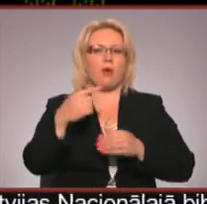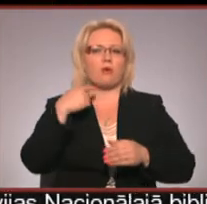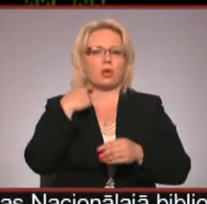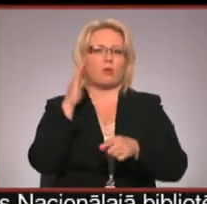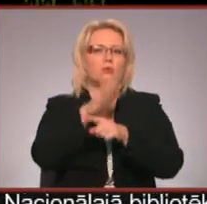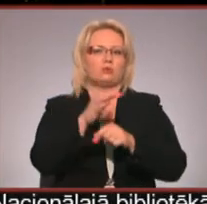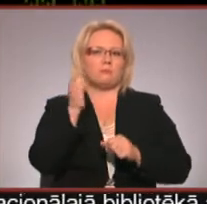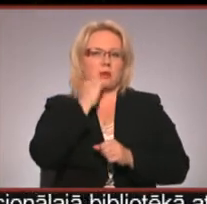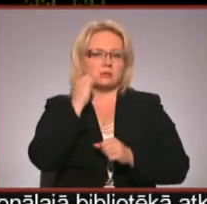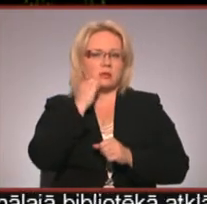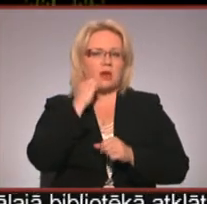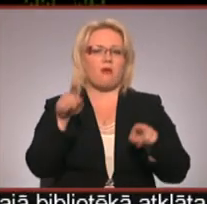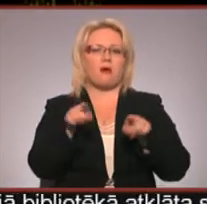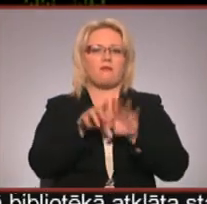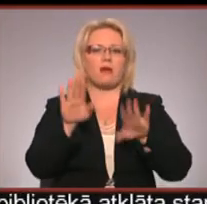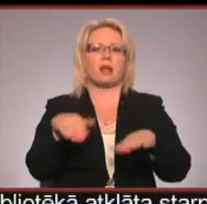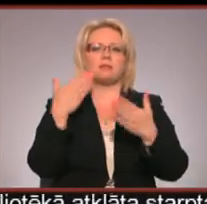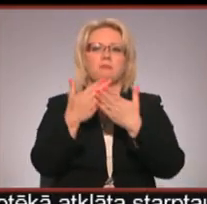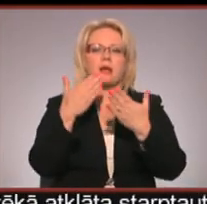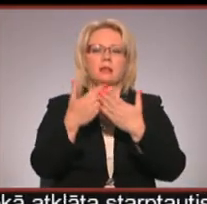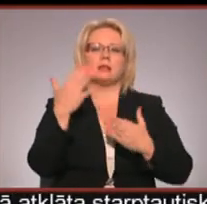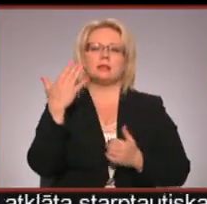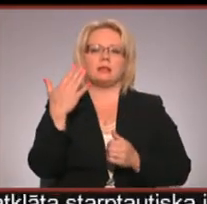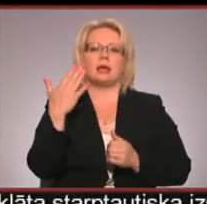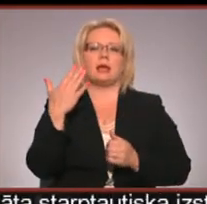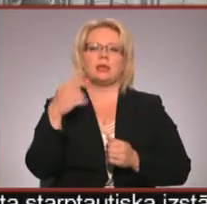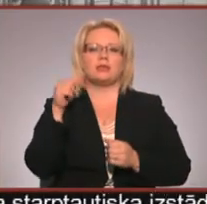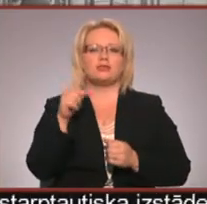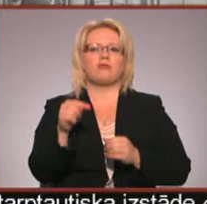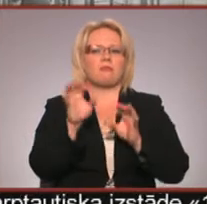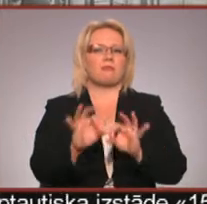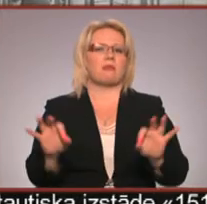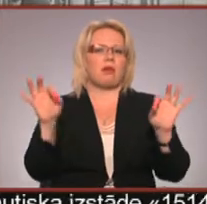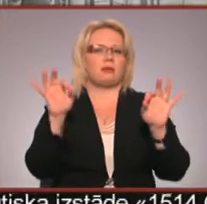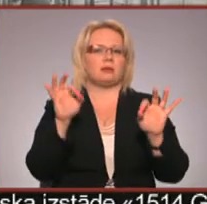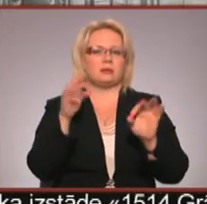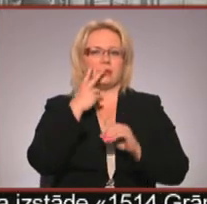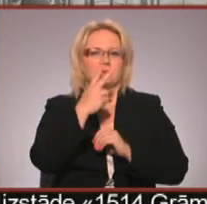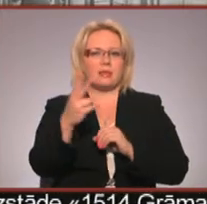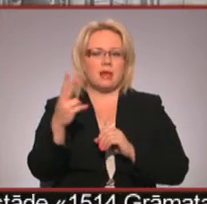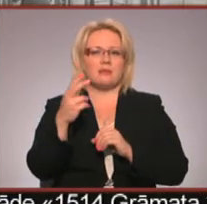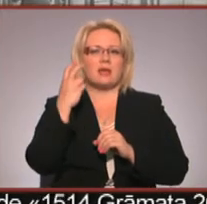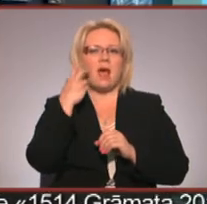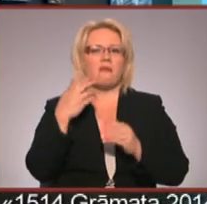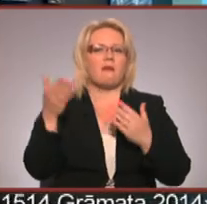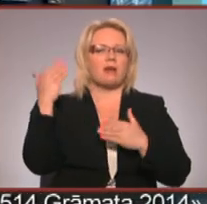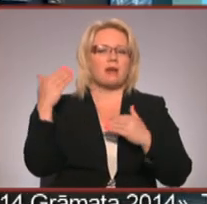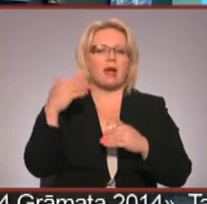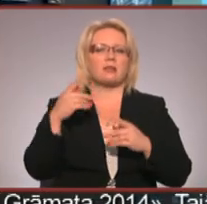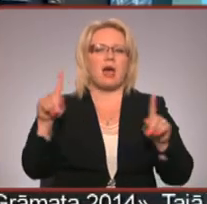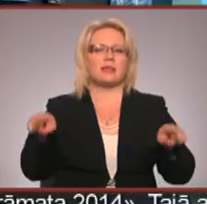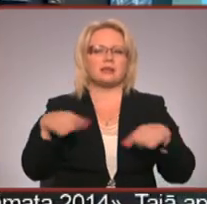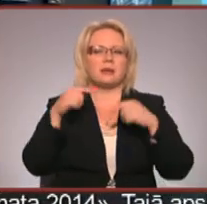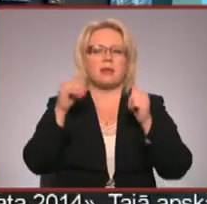Maskavu. Viņš varēs parādīt, cik ir šeit lielais stīs. Avantgarda mākslas attīstību Latvijas